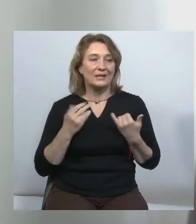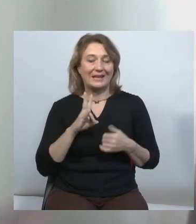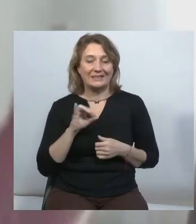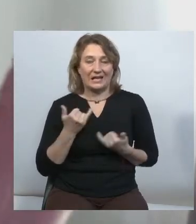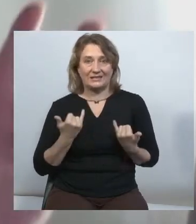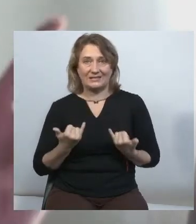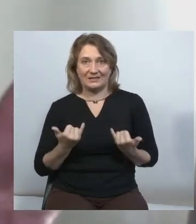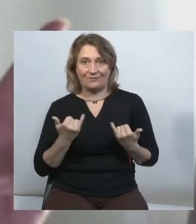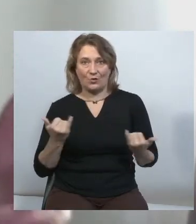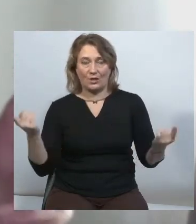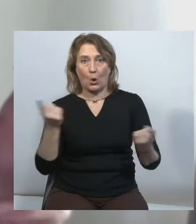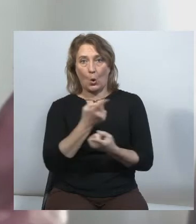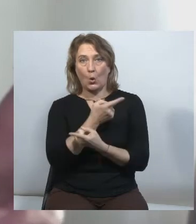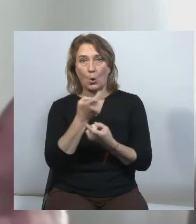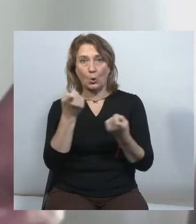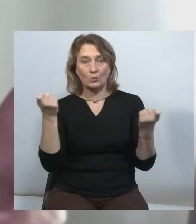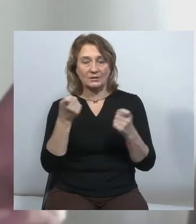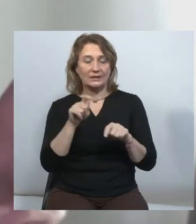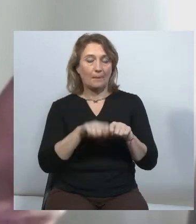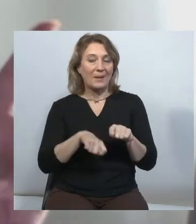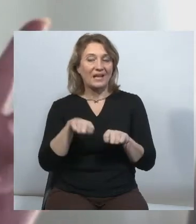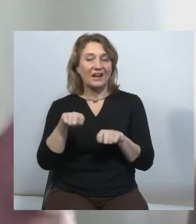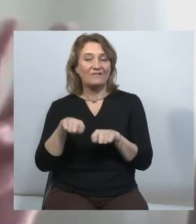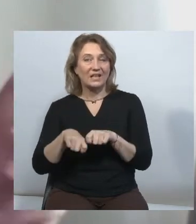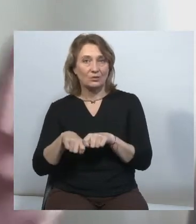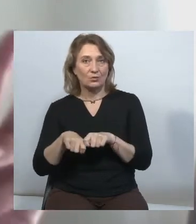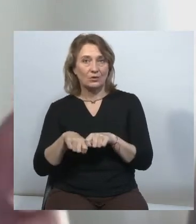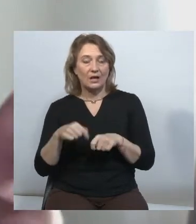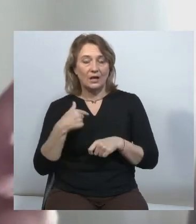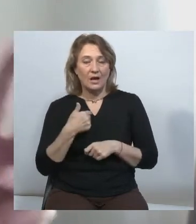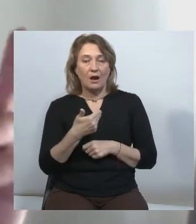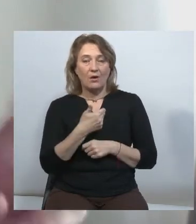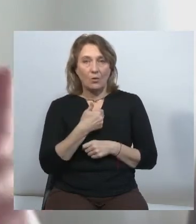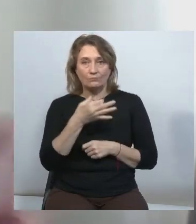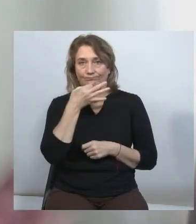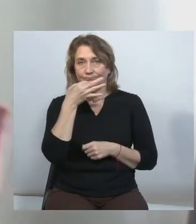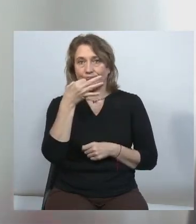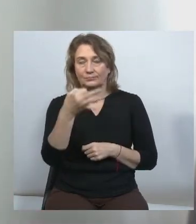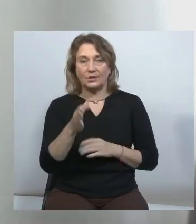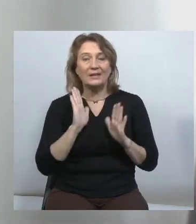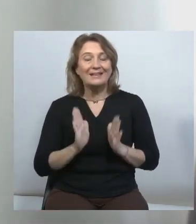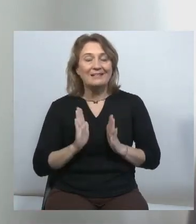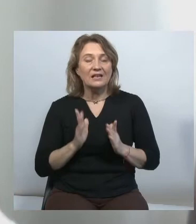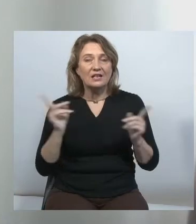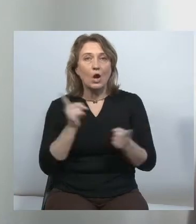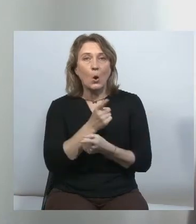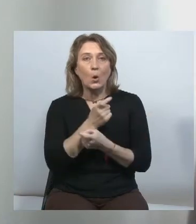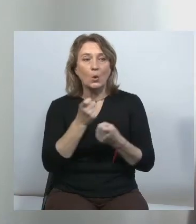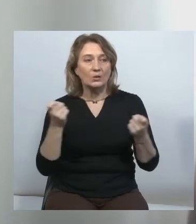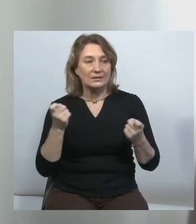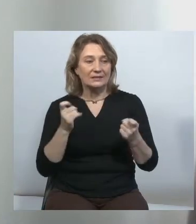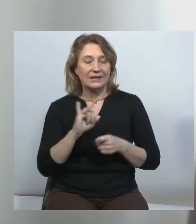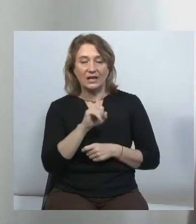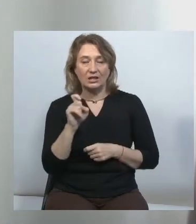лише оголосити перевірку. Я хочу наголосити, що тільки оголосити її, з чого